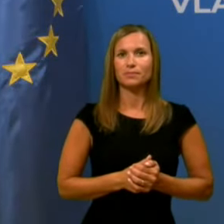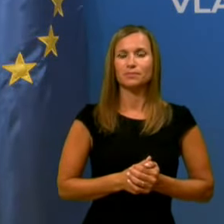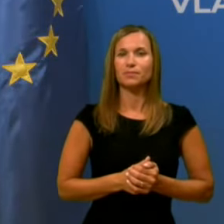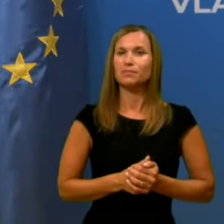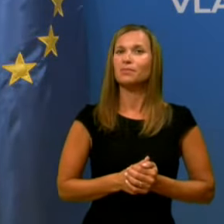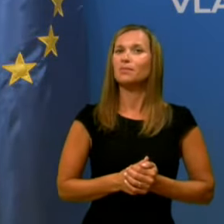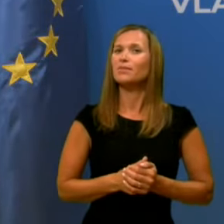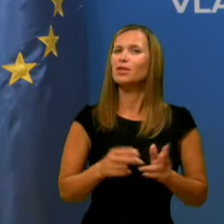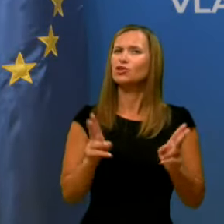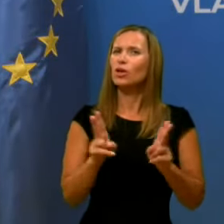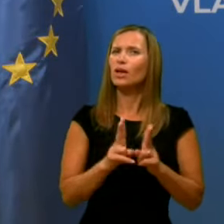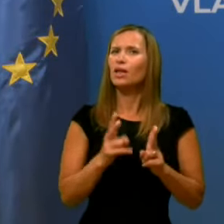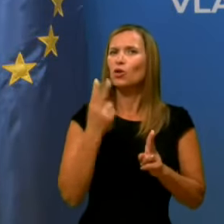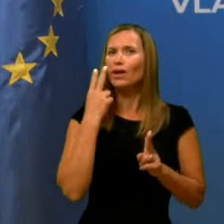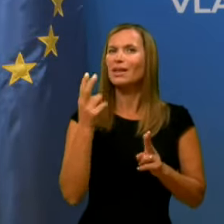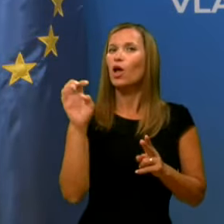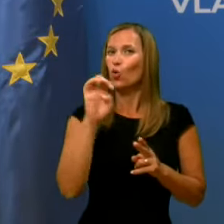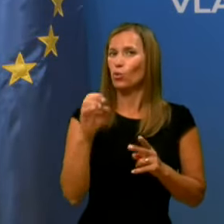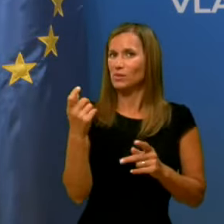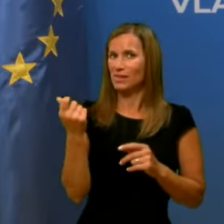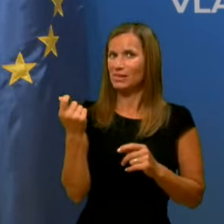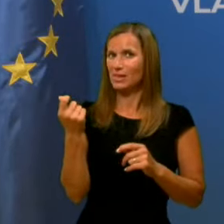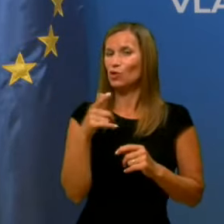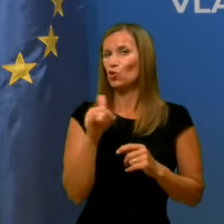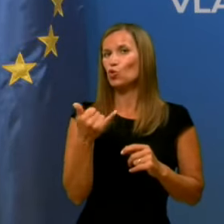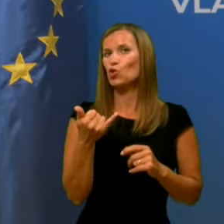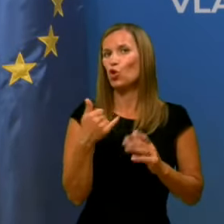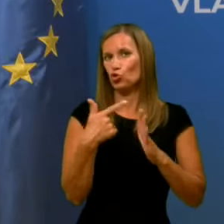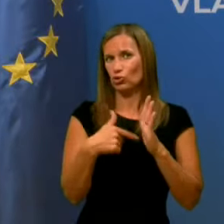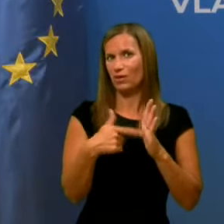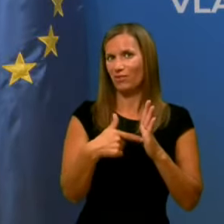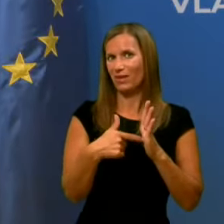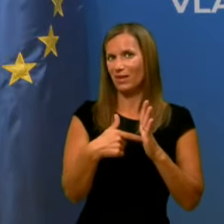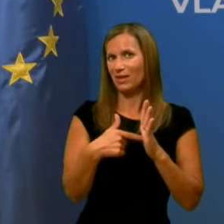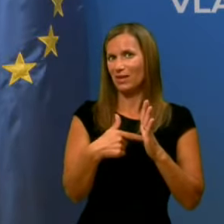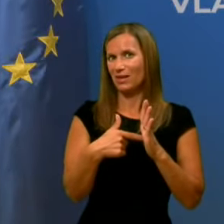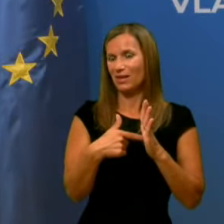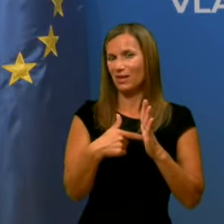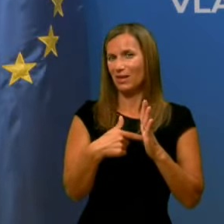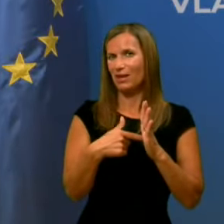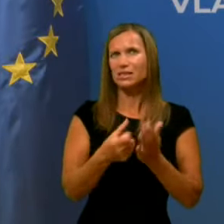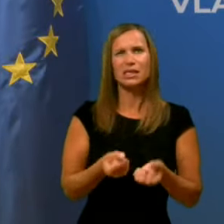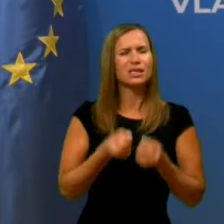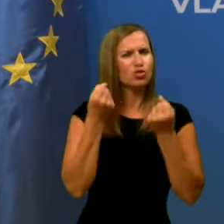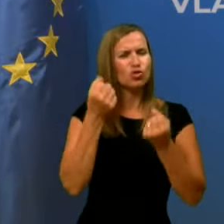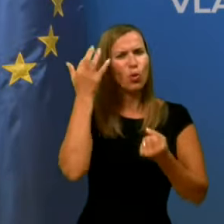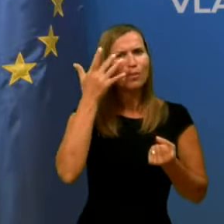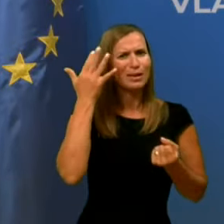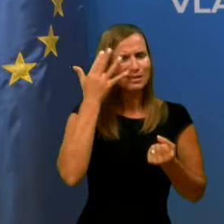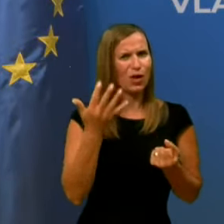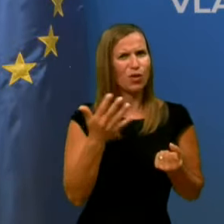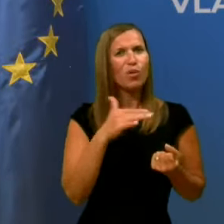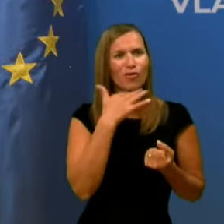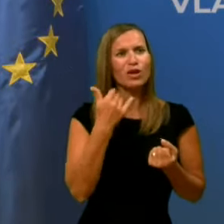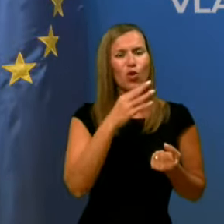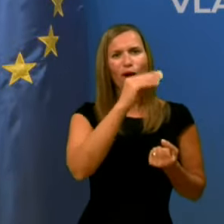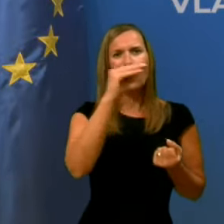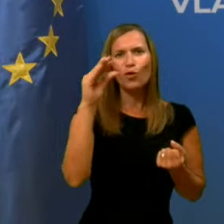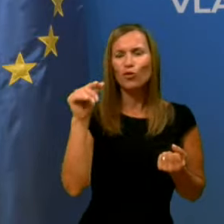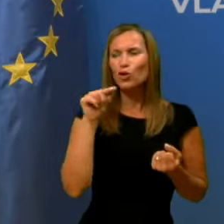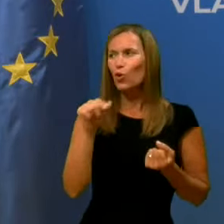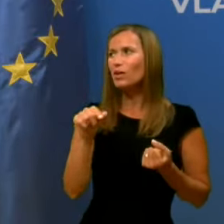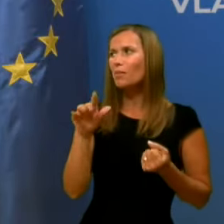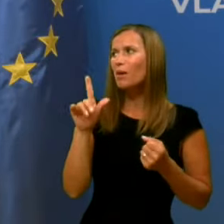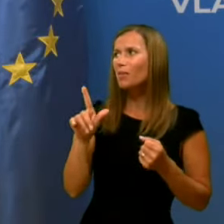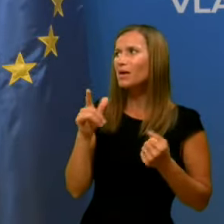morda samo še, kar se tiče evropskih sredstev. Zdaj, to so neke številke, ki si jih seveda težko predstavljamo, veliko se o tem govori. Zdaj pa ljudi pa